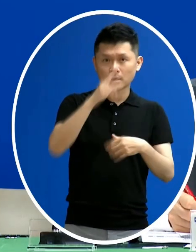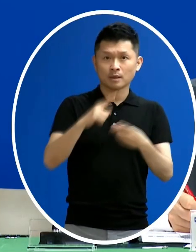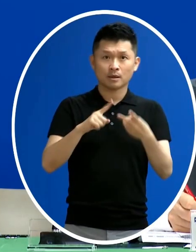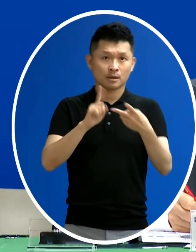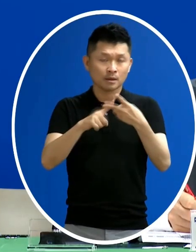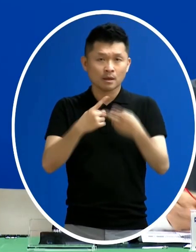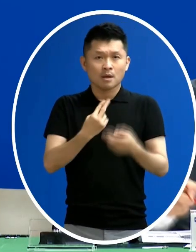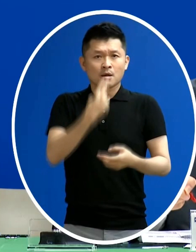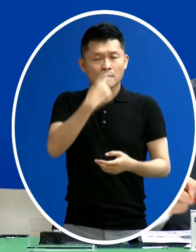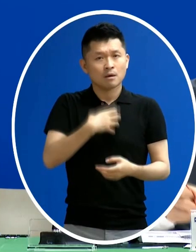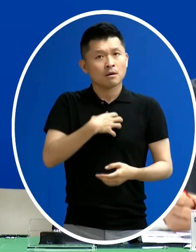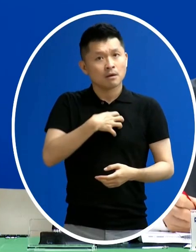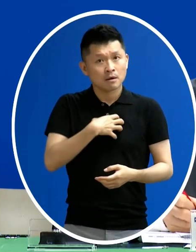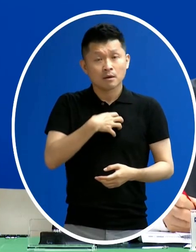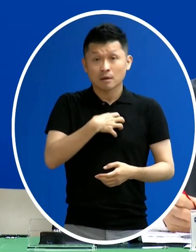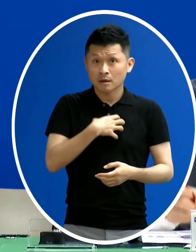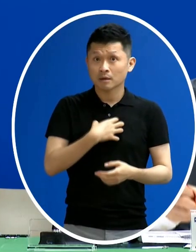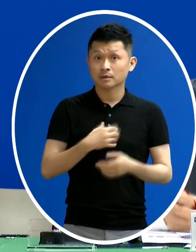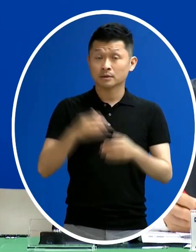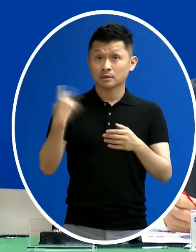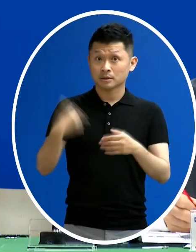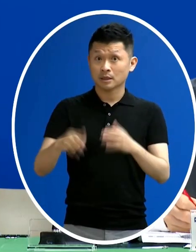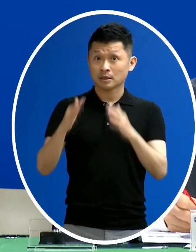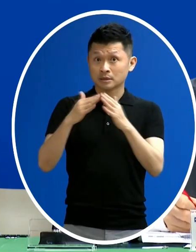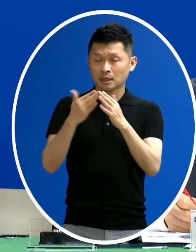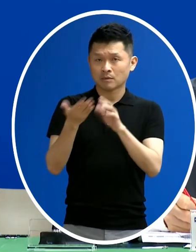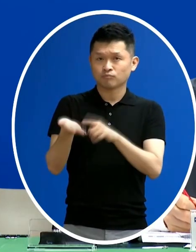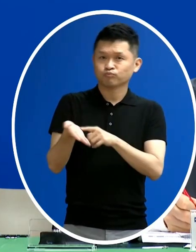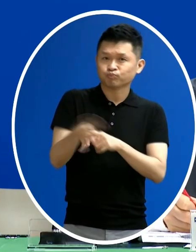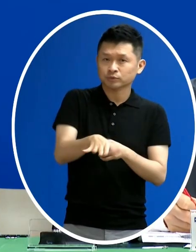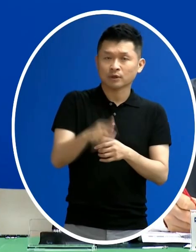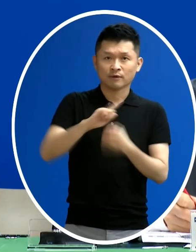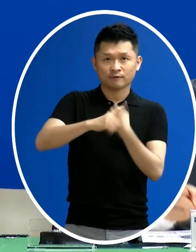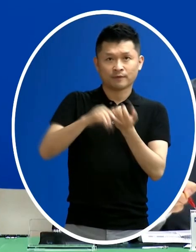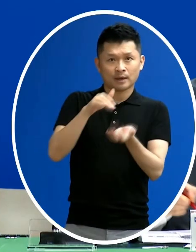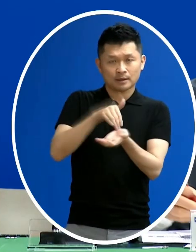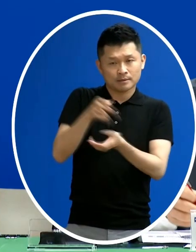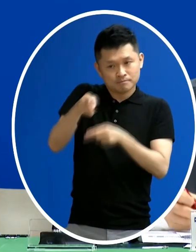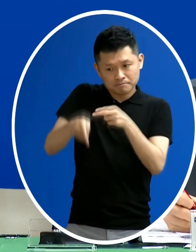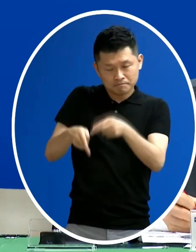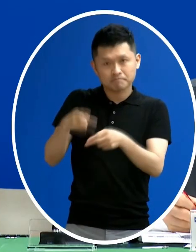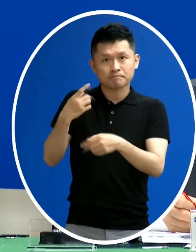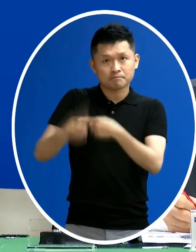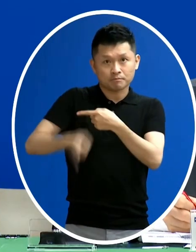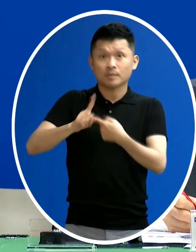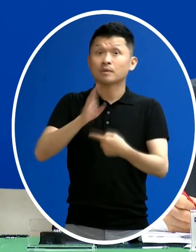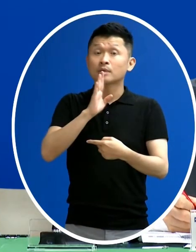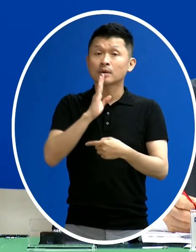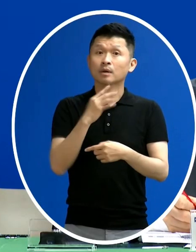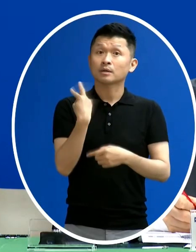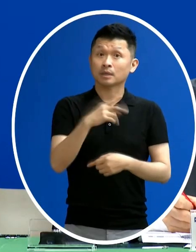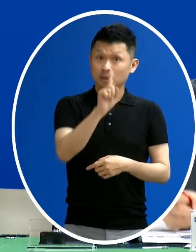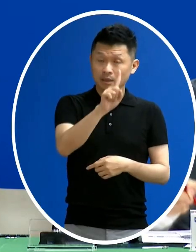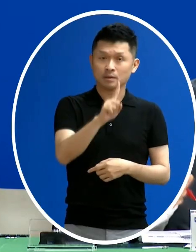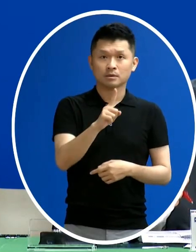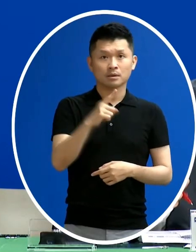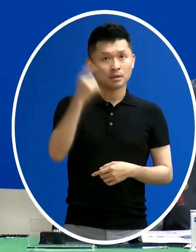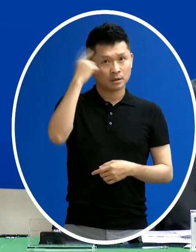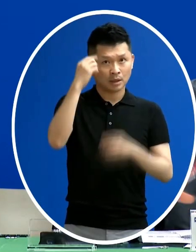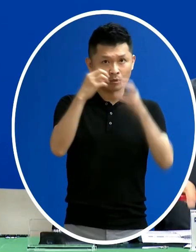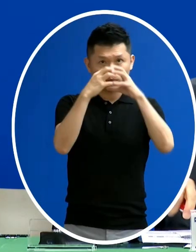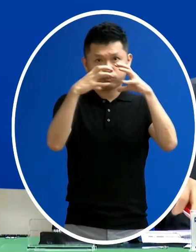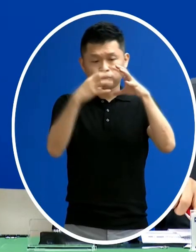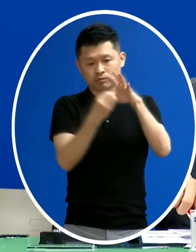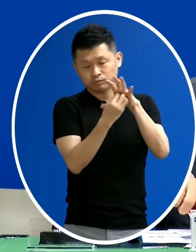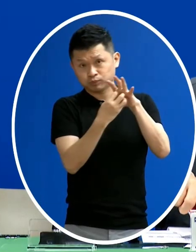吼 一位是家中的死亡這個法醫 診斷新冠肺炎的個案 以及昨天有共不一例 這個共病是屬於腦腫瘤的一個